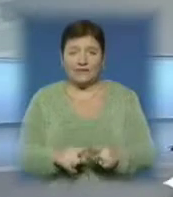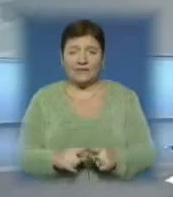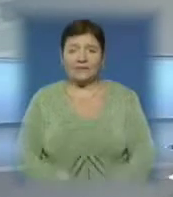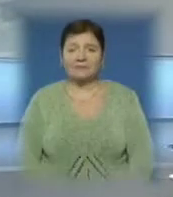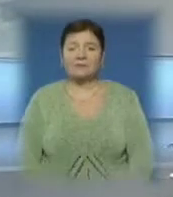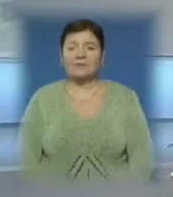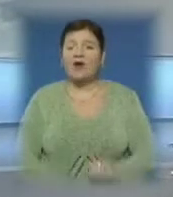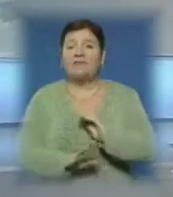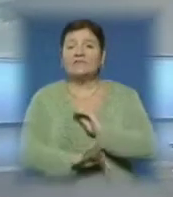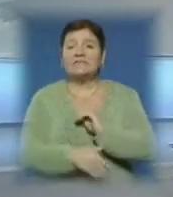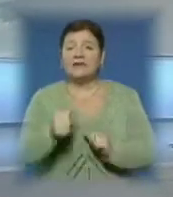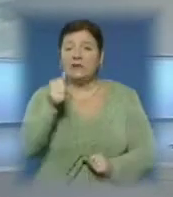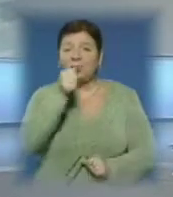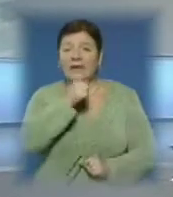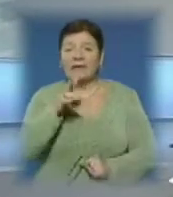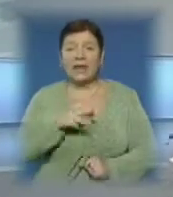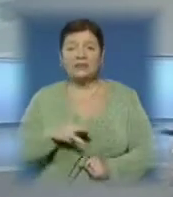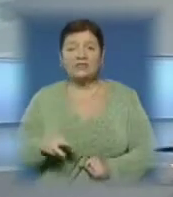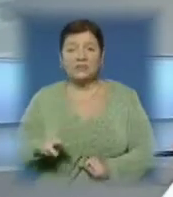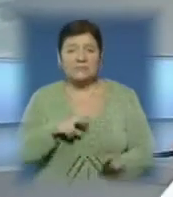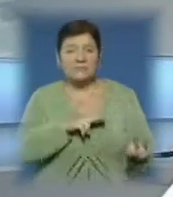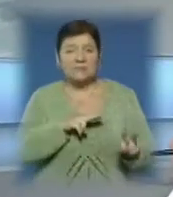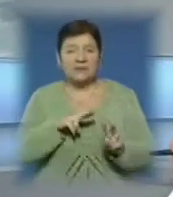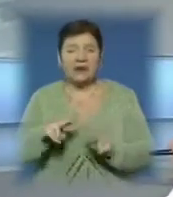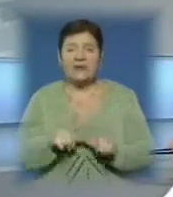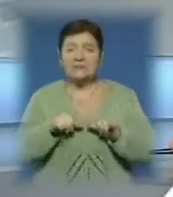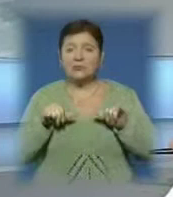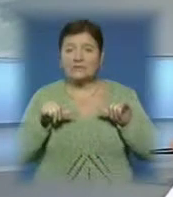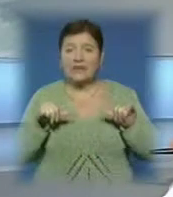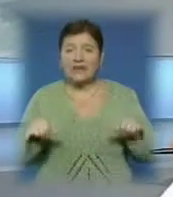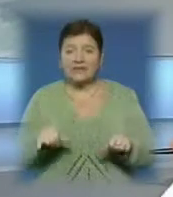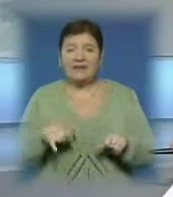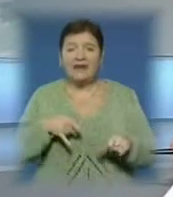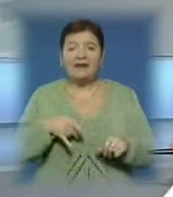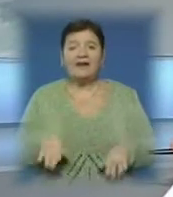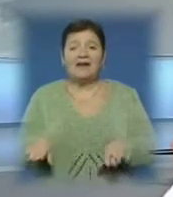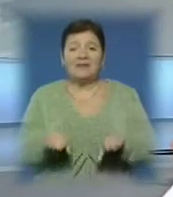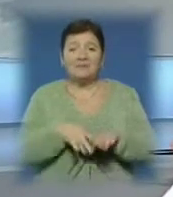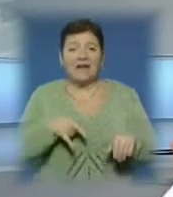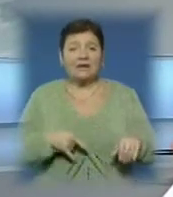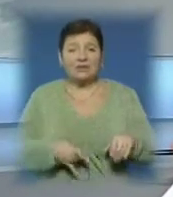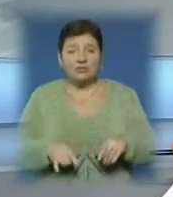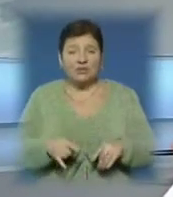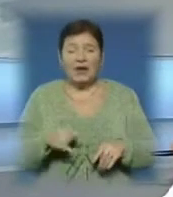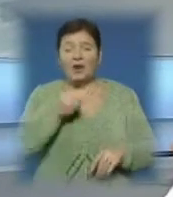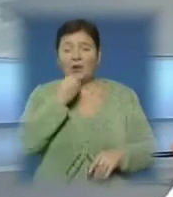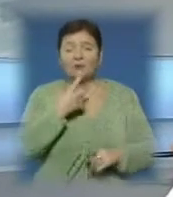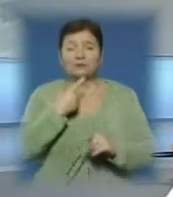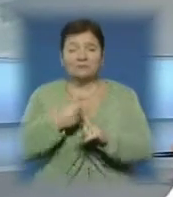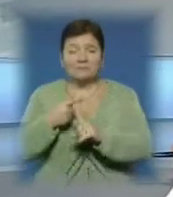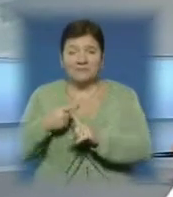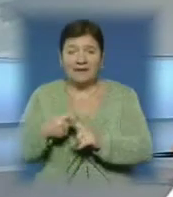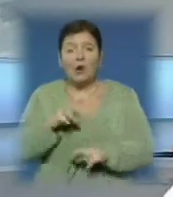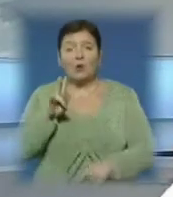В останні роки на Міжгірщині спостерігається зростання рівня народжуваності. Тенденція позитивна, хоча несе за собою